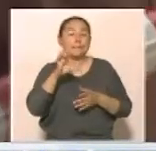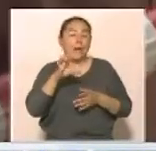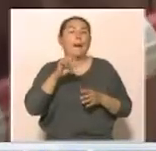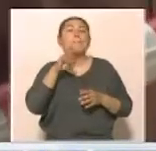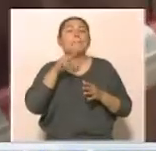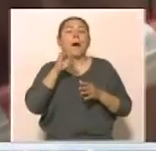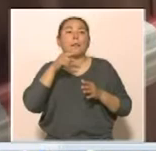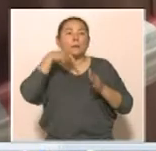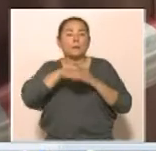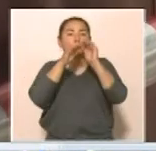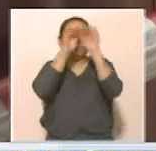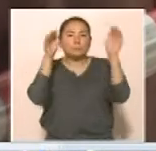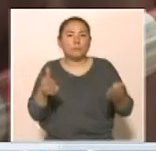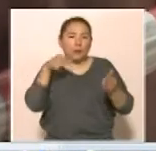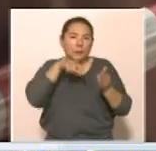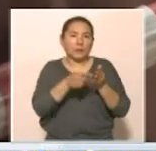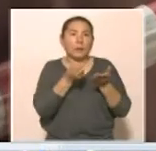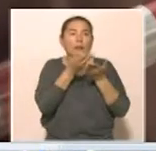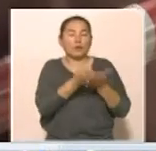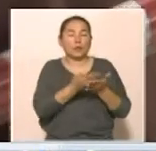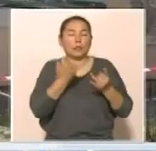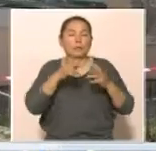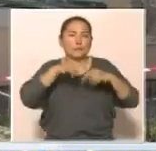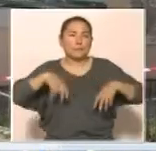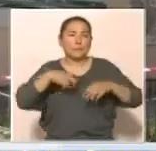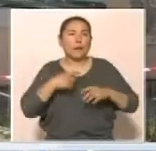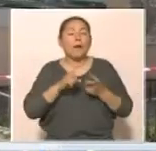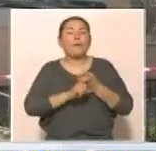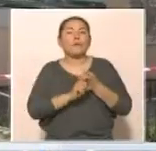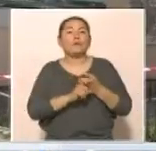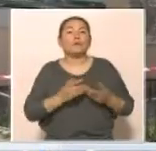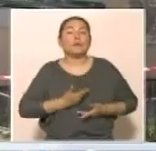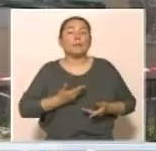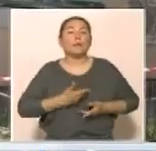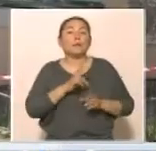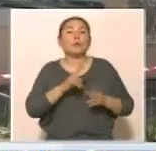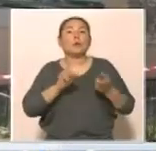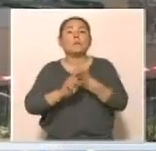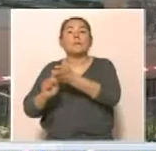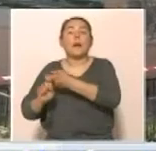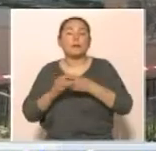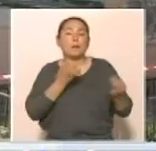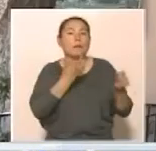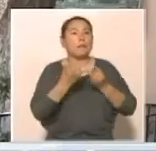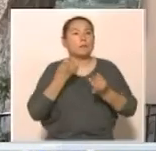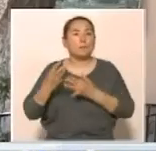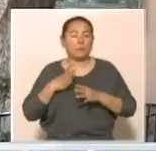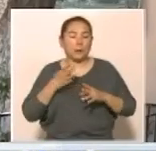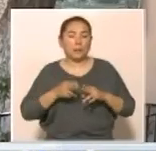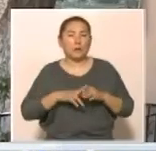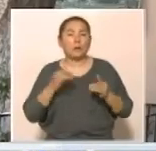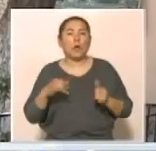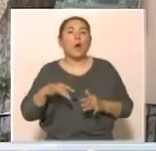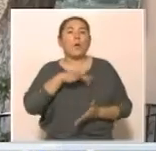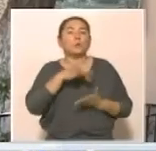аумағында дезинфекциялы ұжыныстары жүргізілді. Сонда яқы вирусықтырған тұрғынмен байланыстан болғандардың тізімі тізілді. Бүгінде жаңа өзен